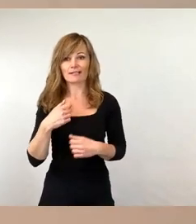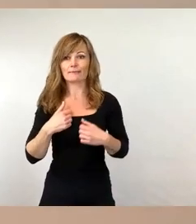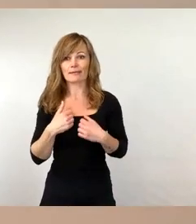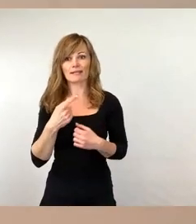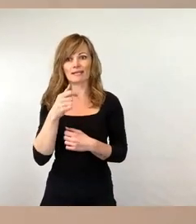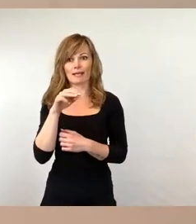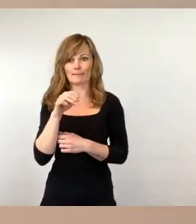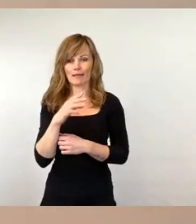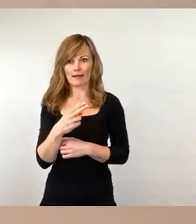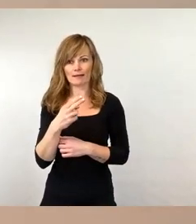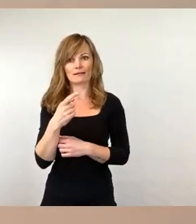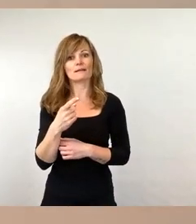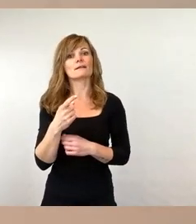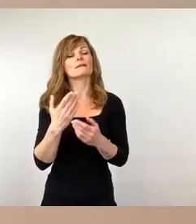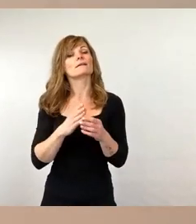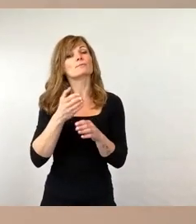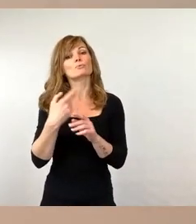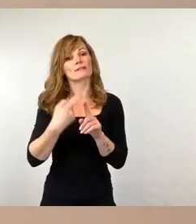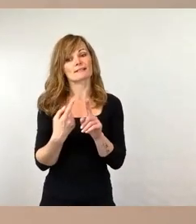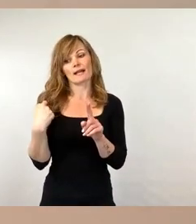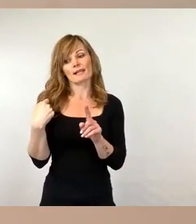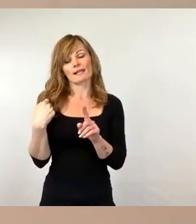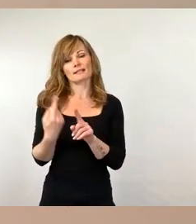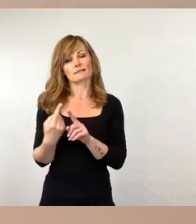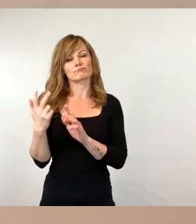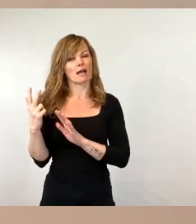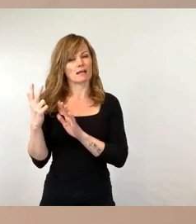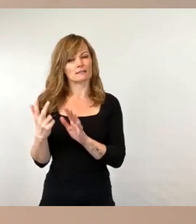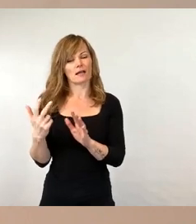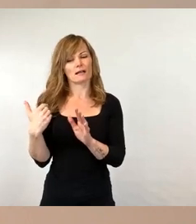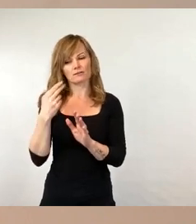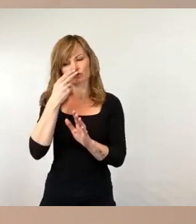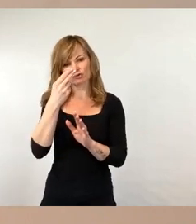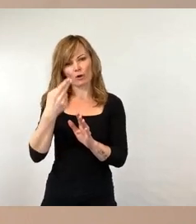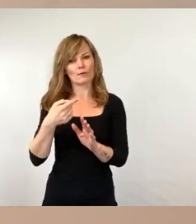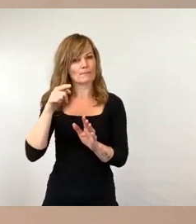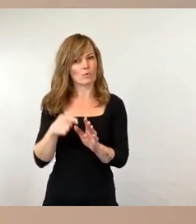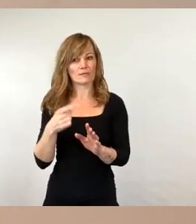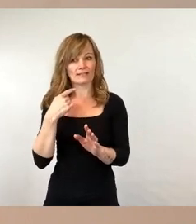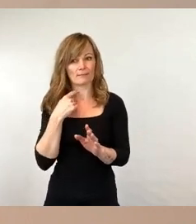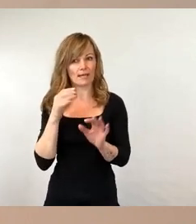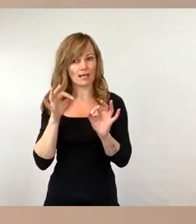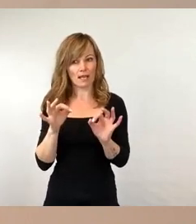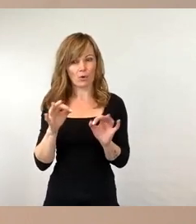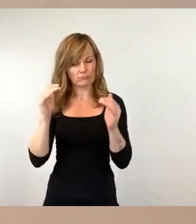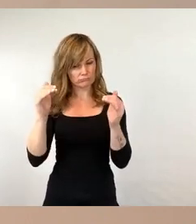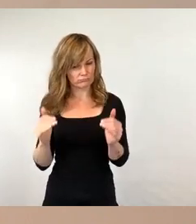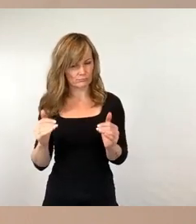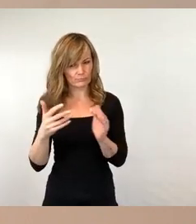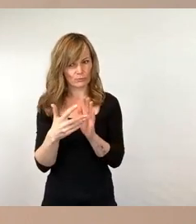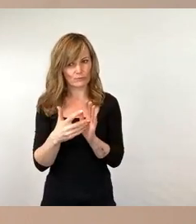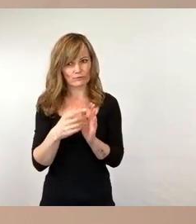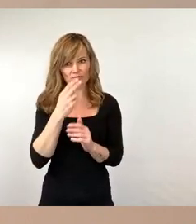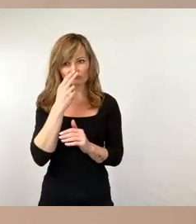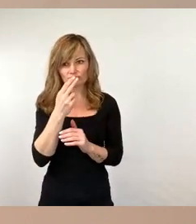Besucherzahlen der letzten acht Jahre im Monat Mai genau angeschaut. Dabei hat sich gezeigt, dass im Mai